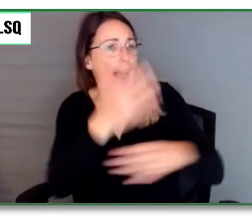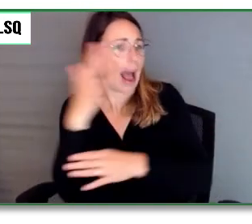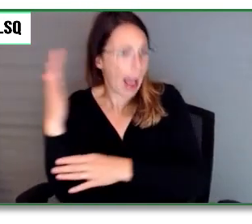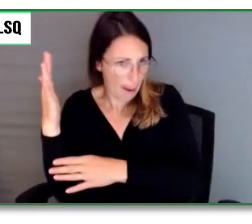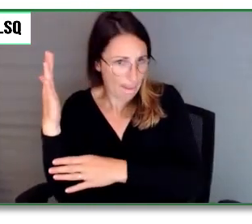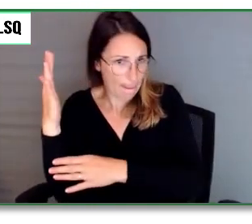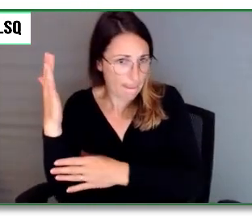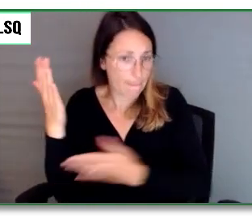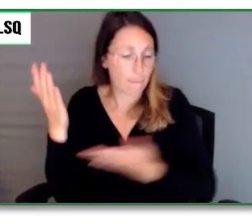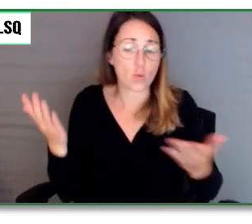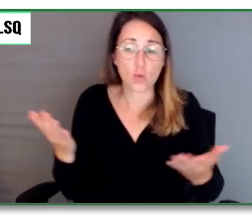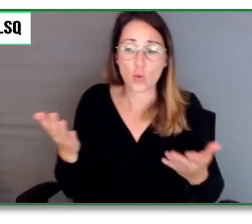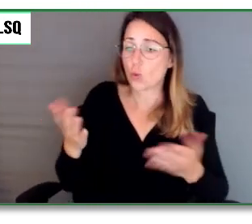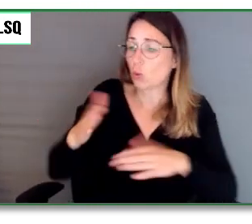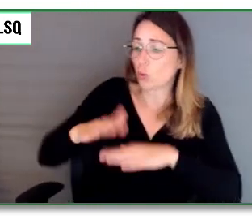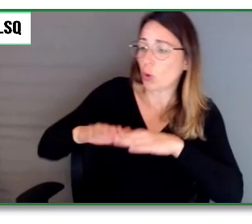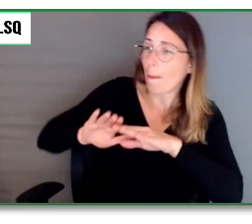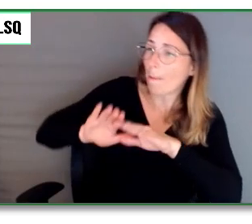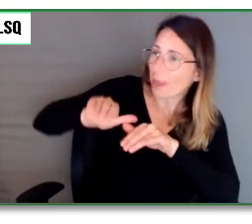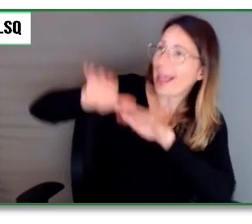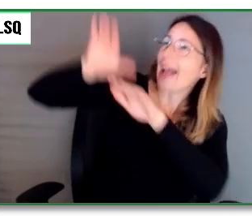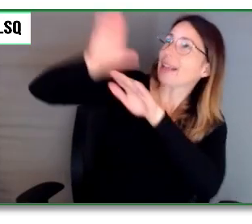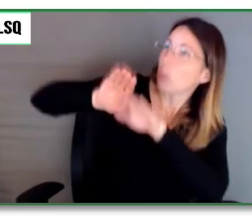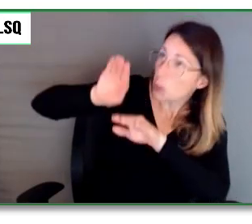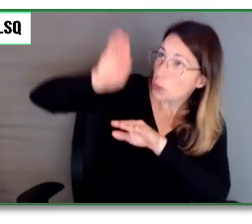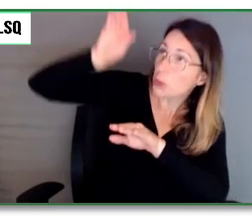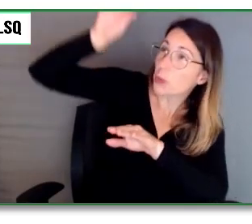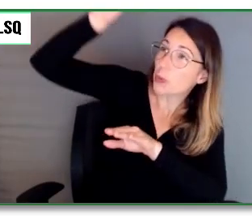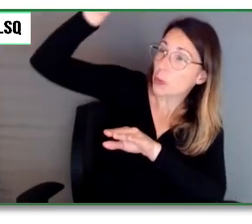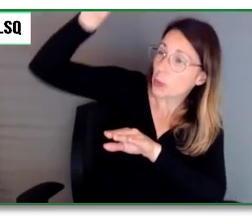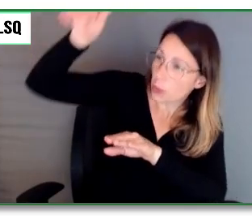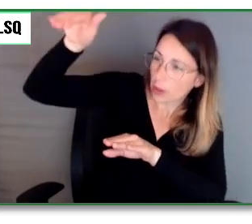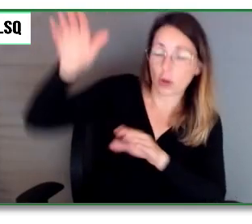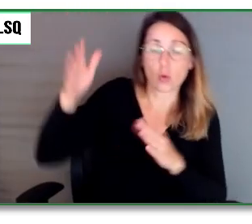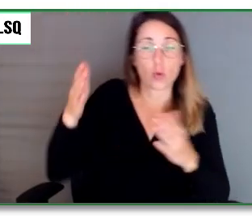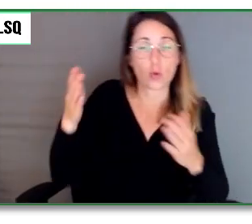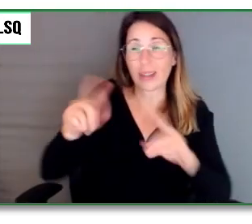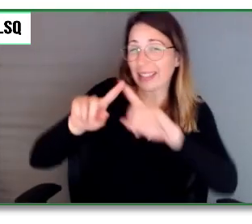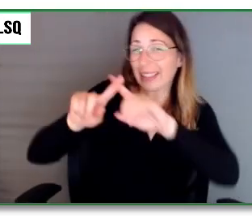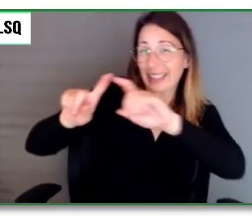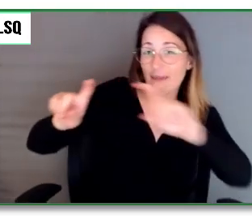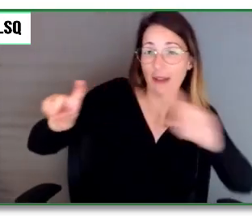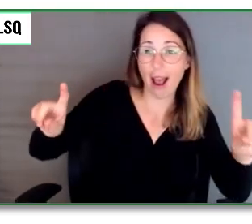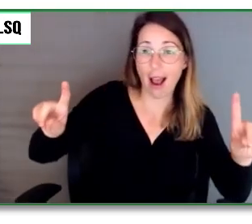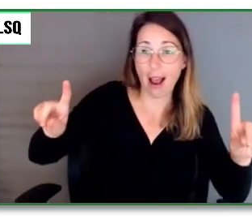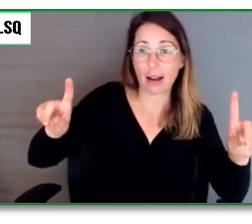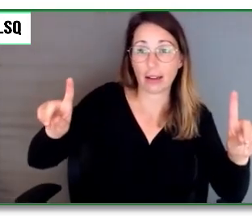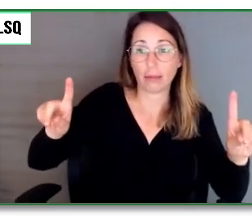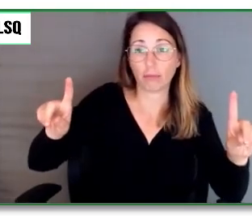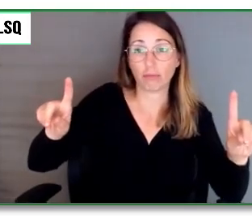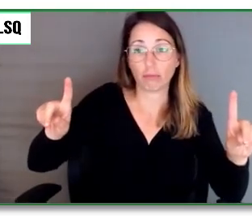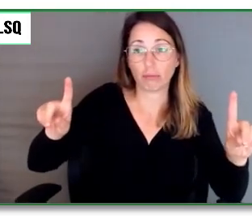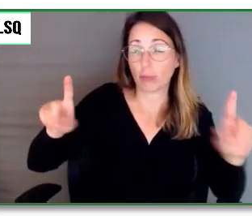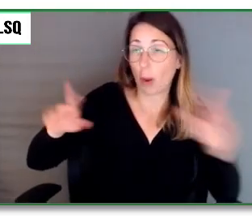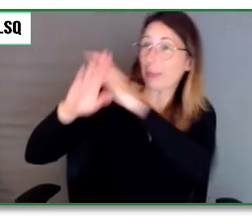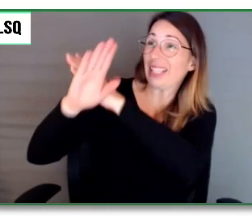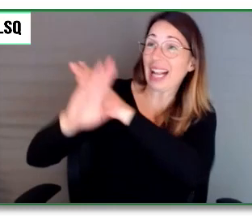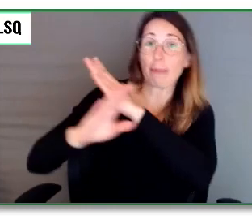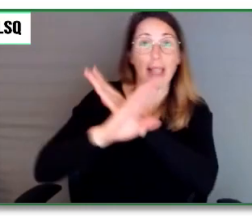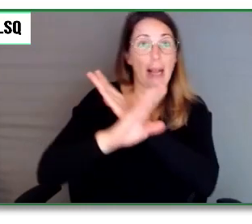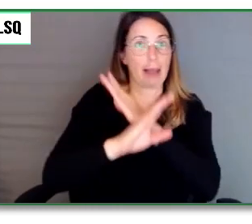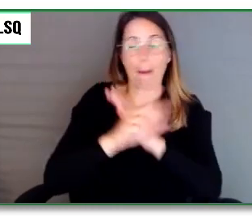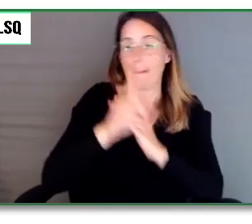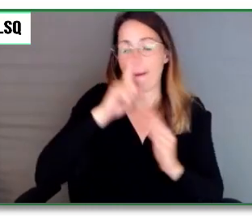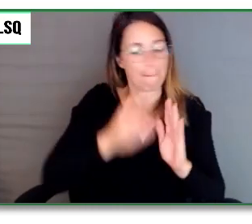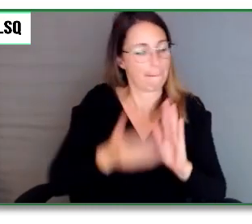montagne parce qu'il y a différents obstacles qu ne peut pas enlever. Parfois c'est tout